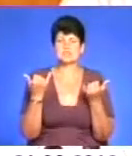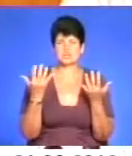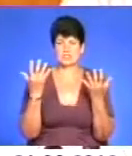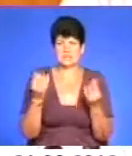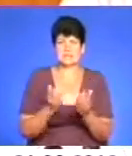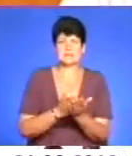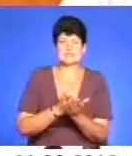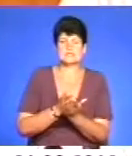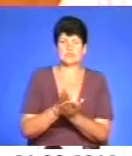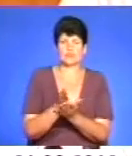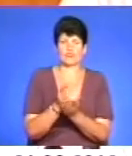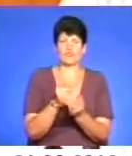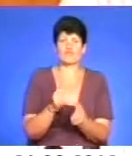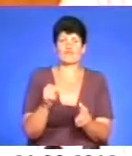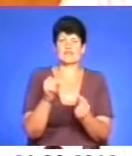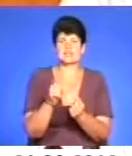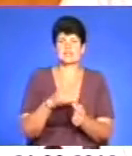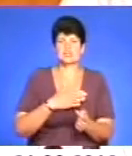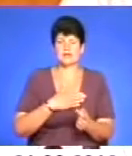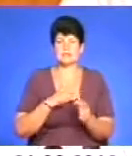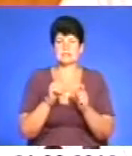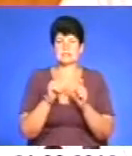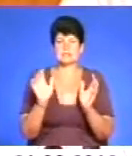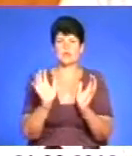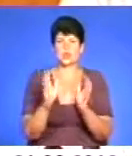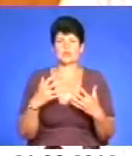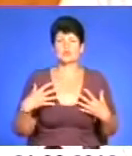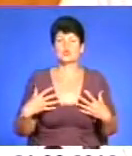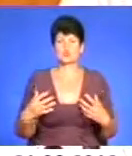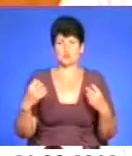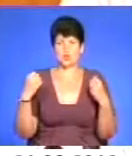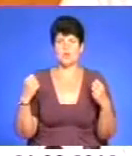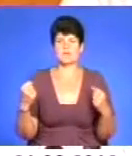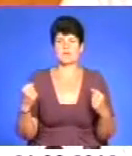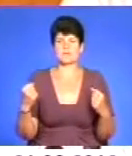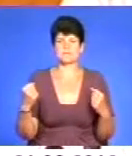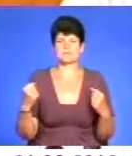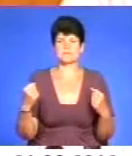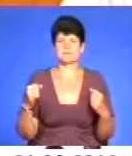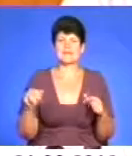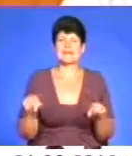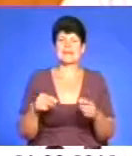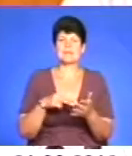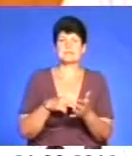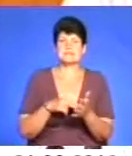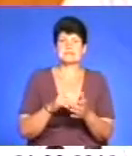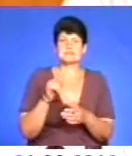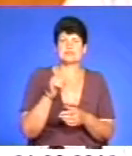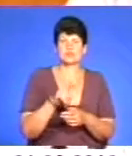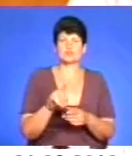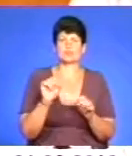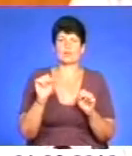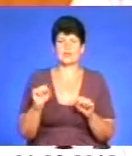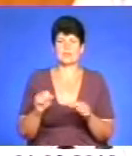скеровуються визначені нами заклади охорони здоров'я і реабілітації, щоб вони могли